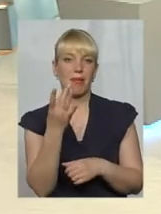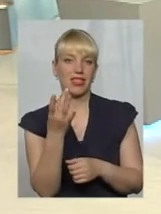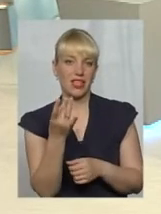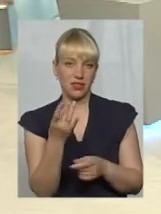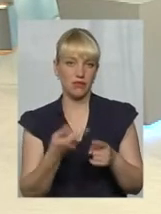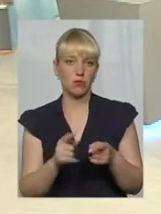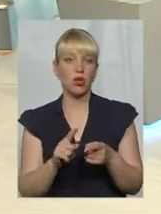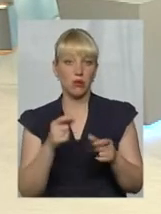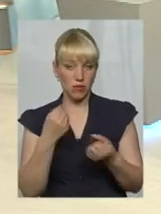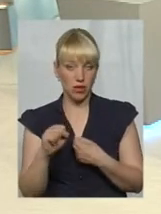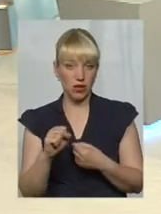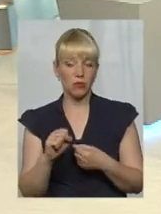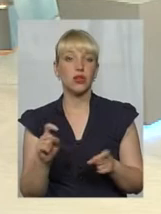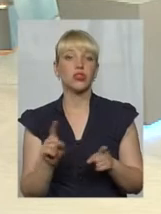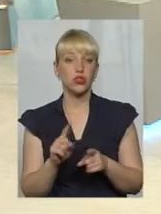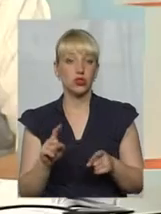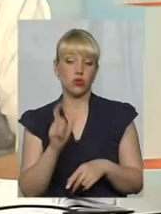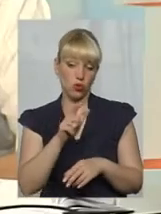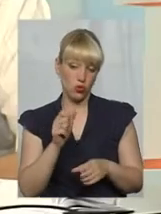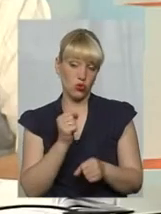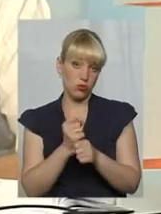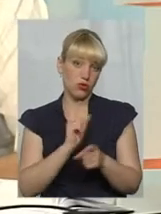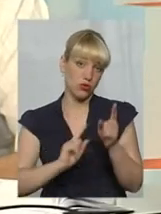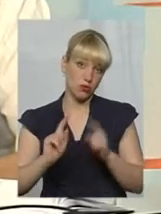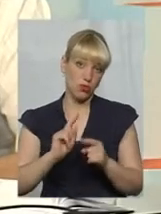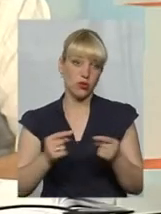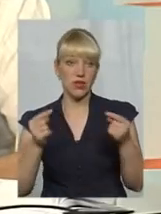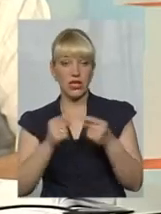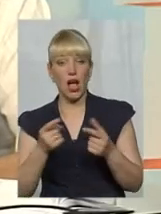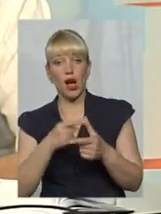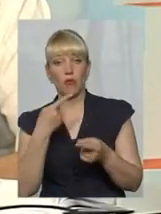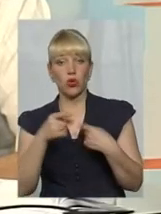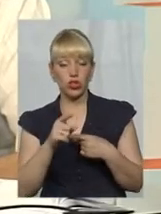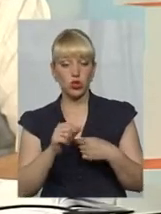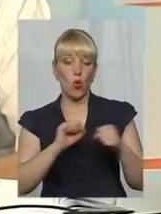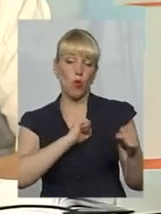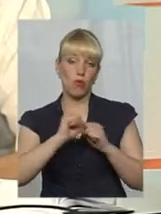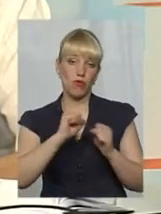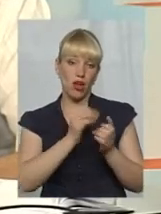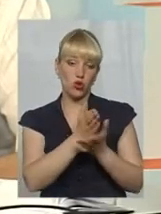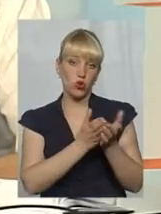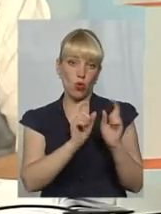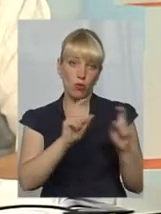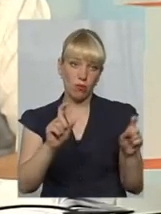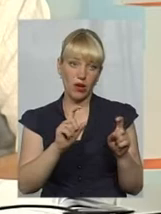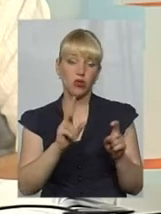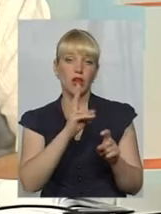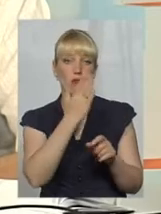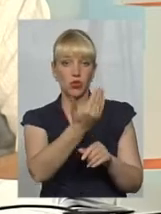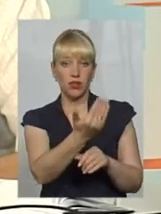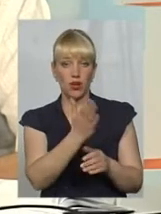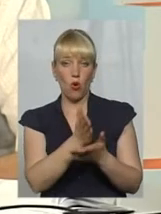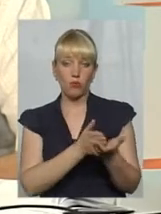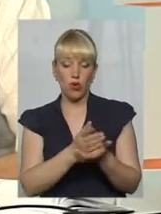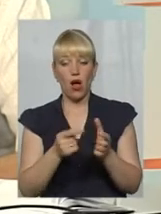створюєте ОСББ і визначають. Роблять збори, визначають або іншу управляючу компанію, яка дешевше їх буде обслуговувати, або створюють ОСББ. Тобто, але